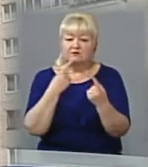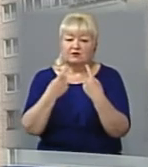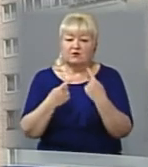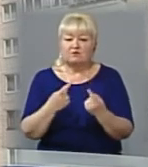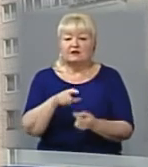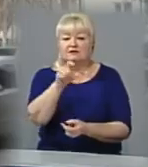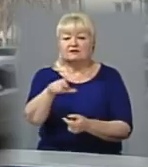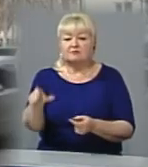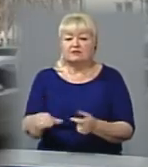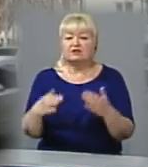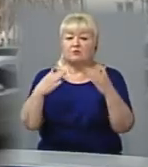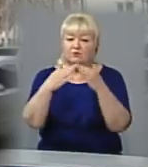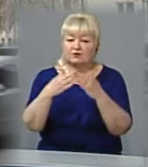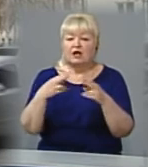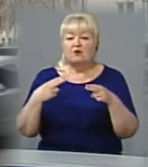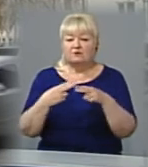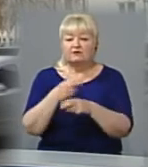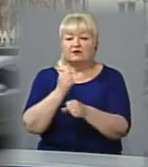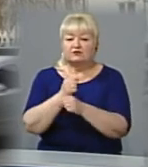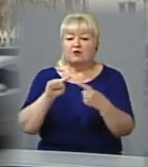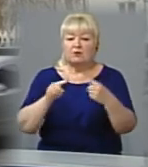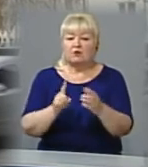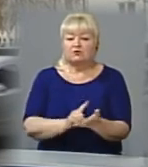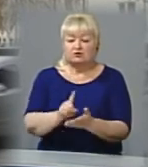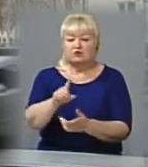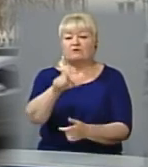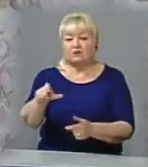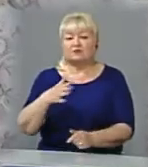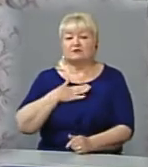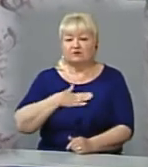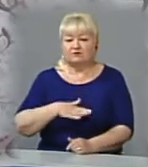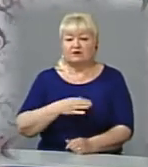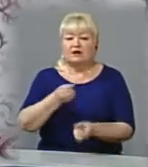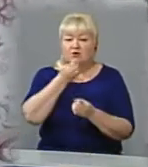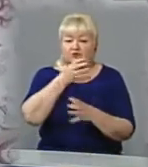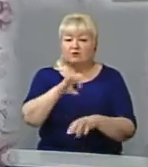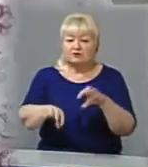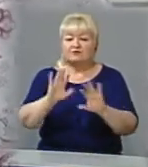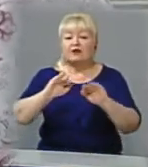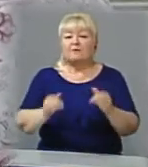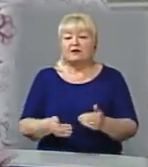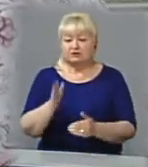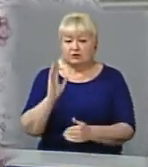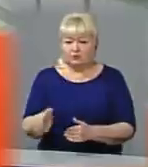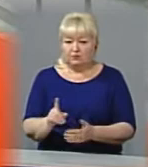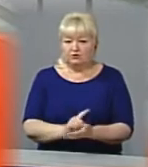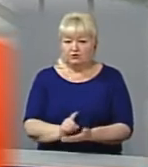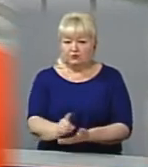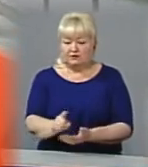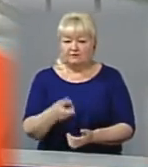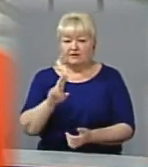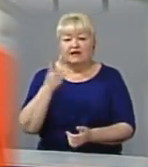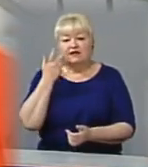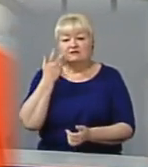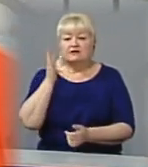мешканцями будинку. Профілактичними роботами проти гризунів вони задоволені. Добре, що розставляють, менше буде щурів. Я завжди